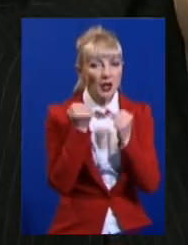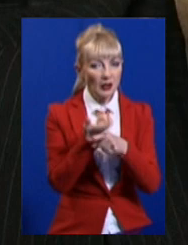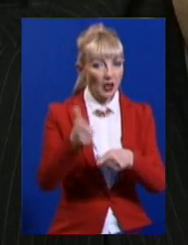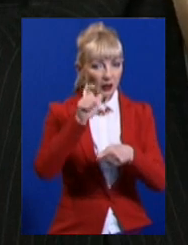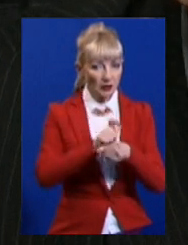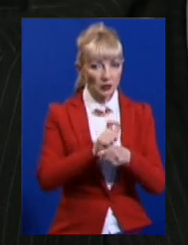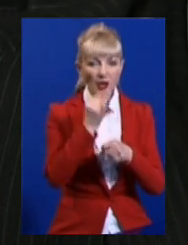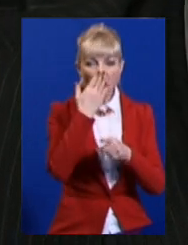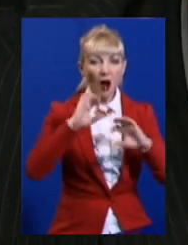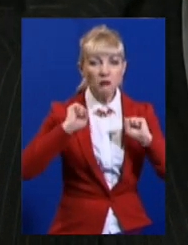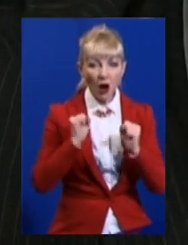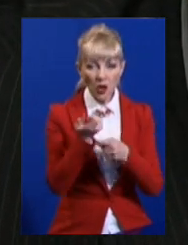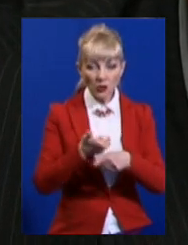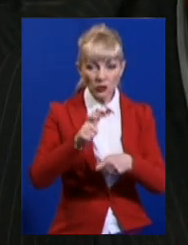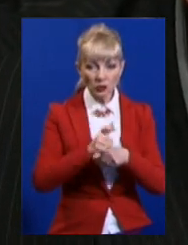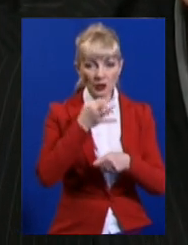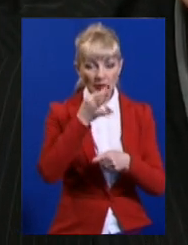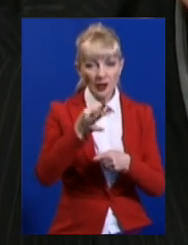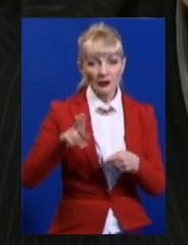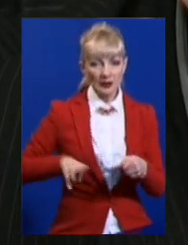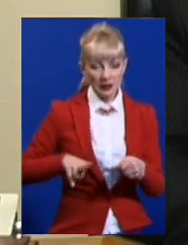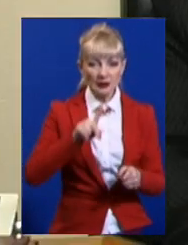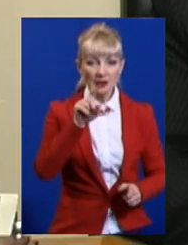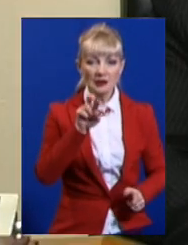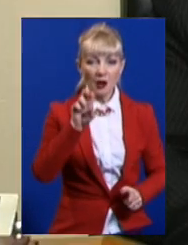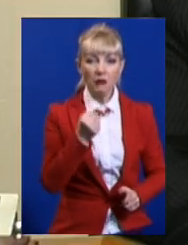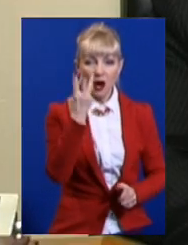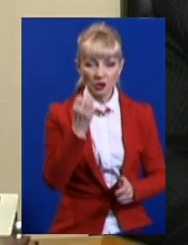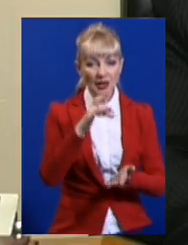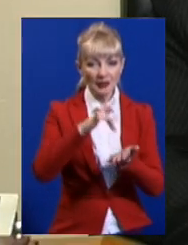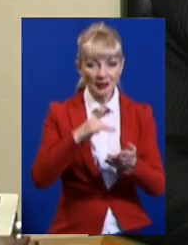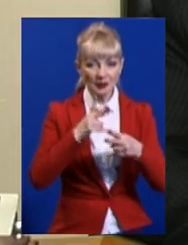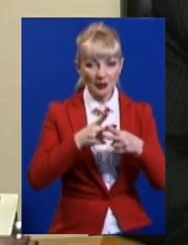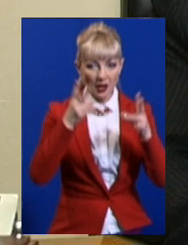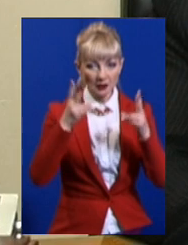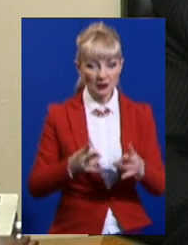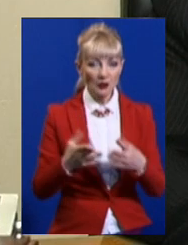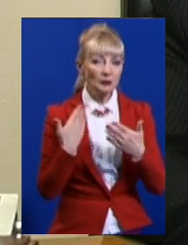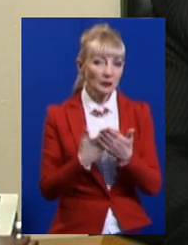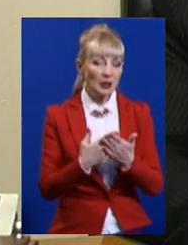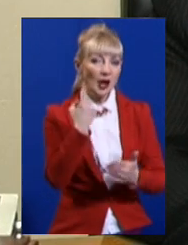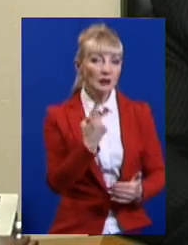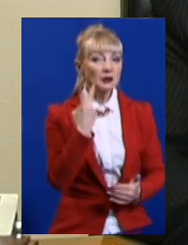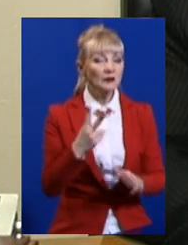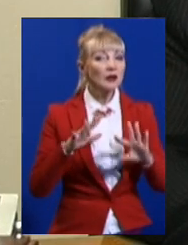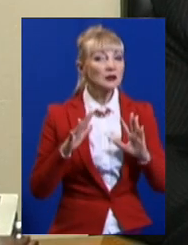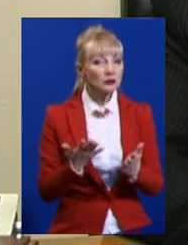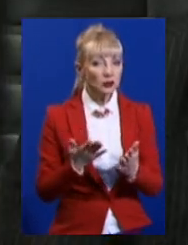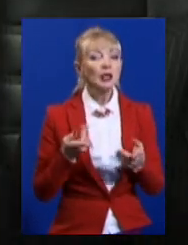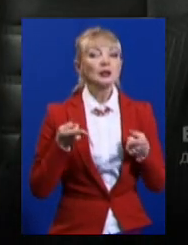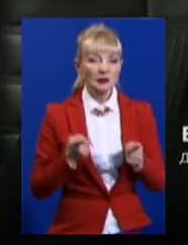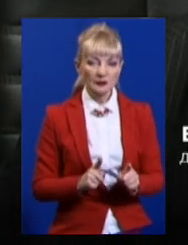говорить директор Центру медицини катастроф Віктор Запашта. «Приблизно один-два випадки щодо биток дійсно